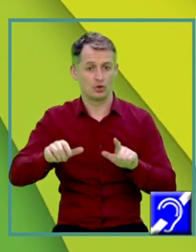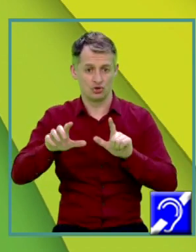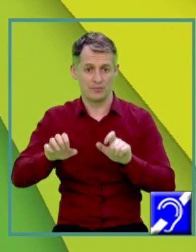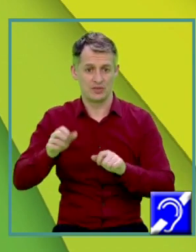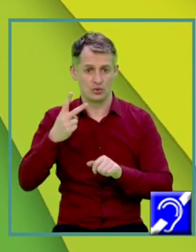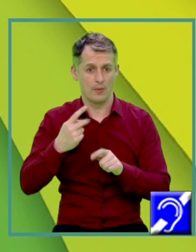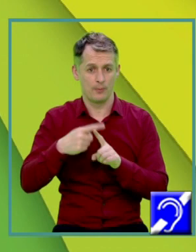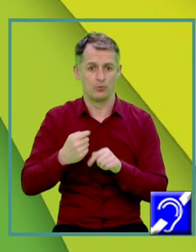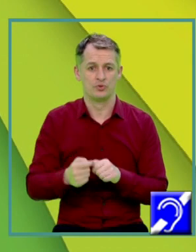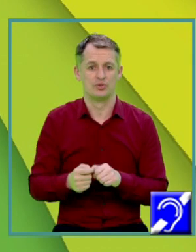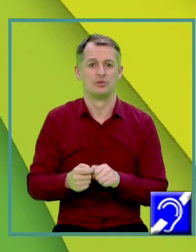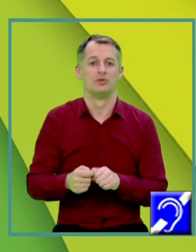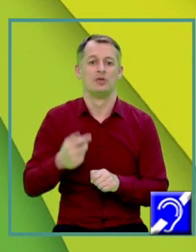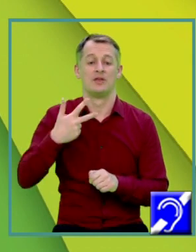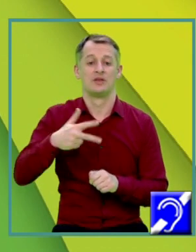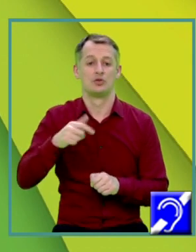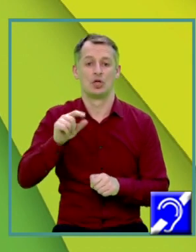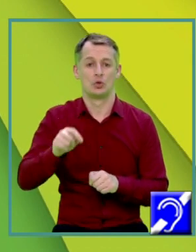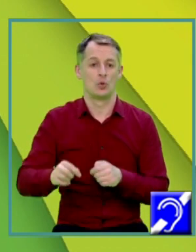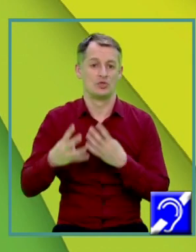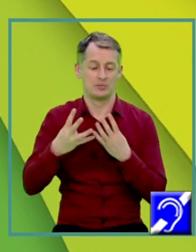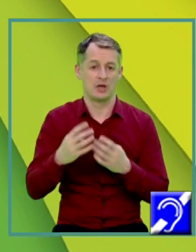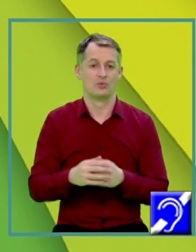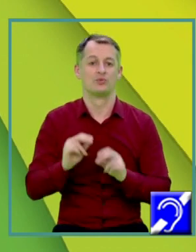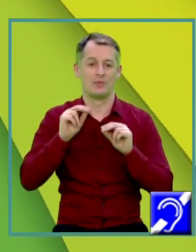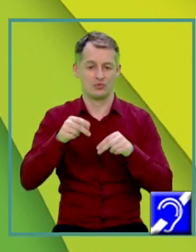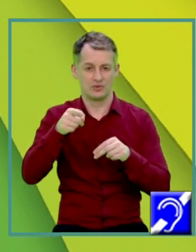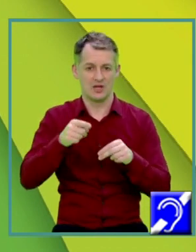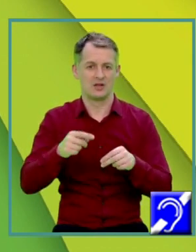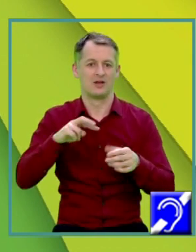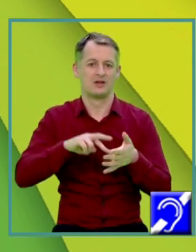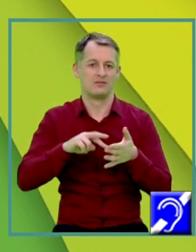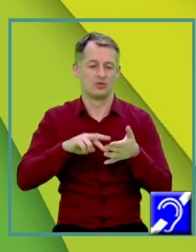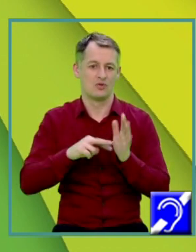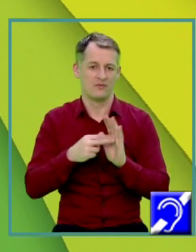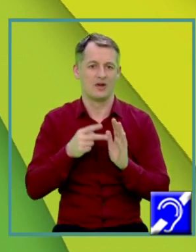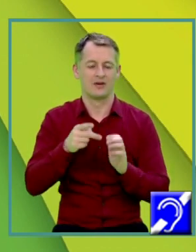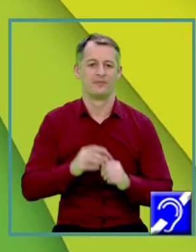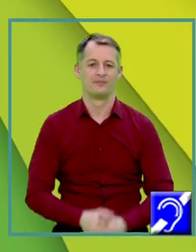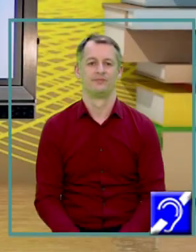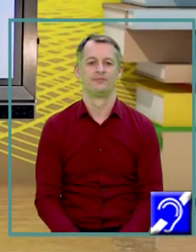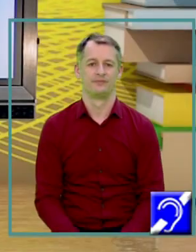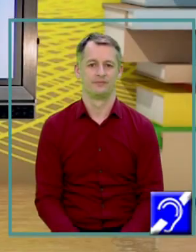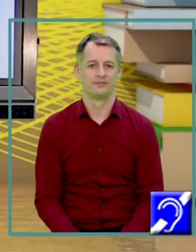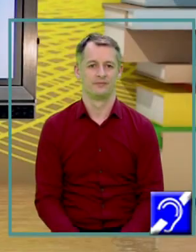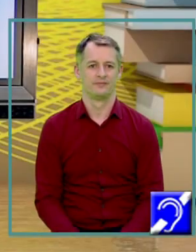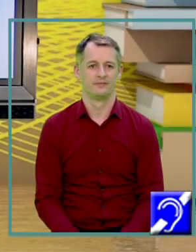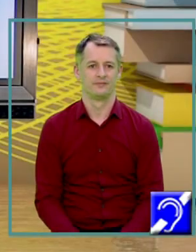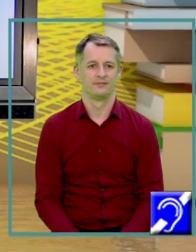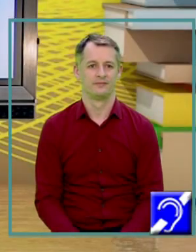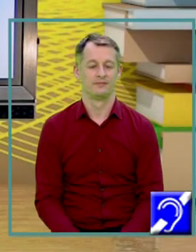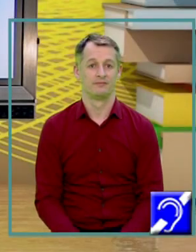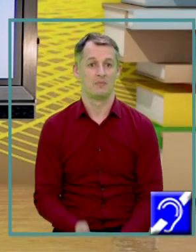Și am obținut 1296 centimetri pătrați Dragi copii